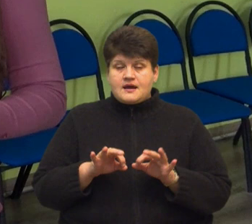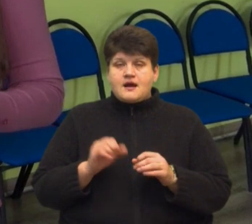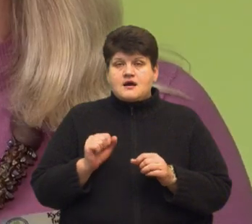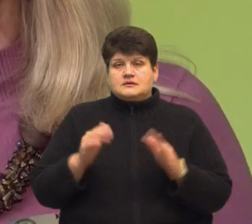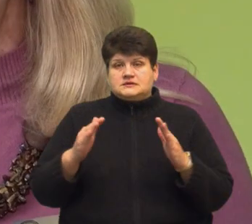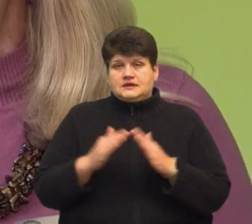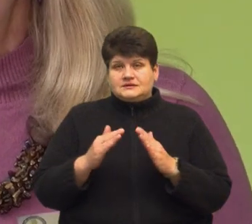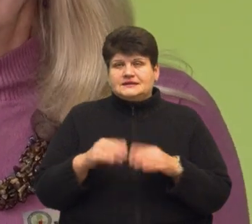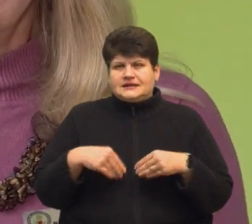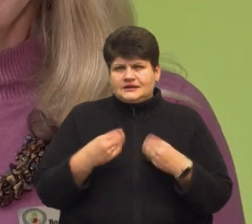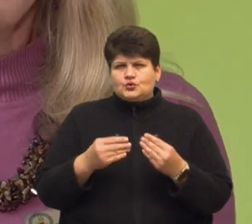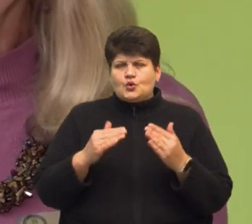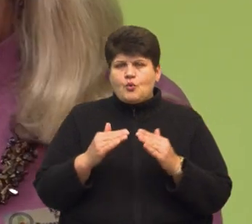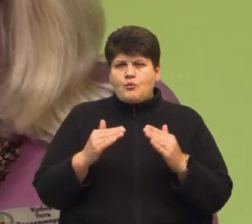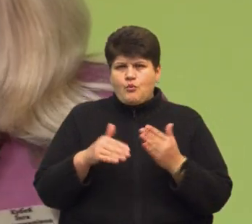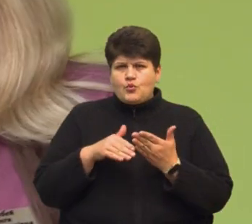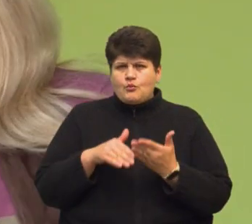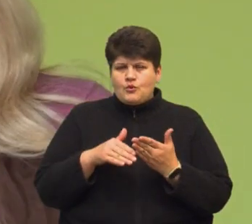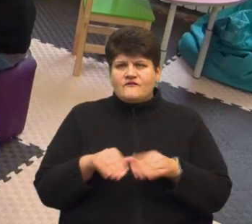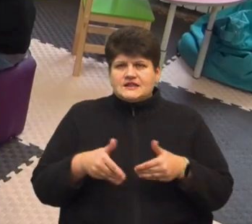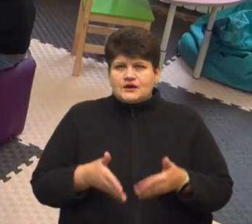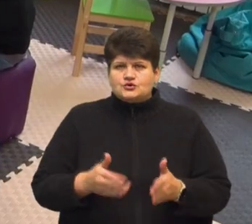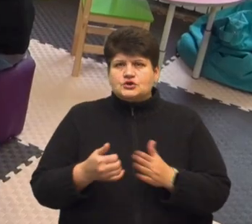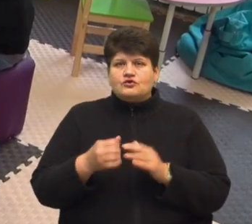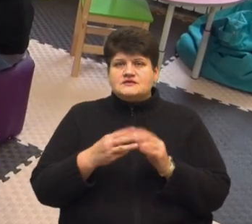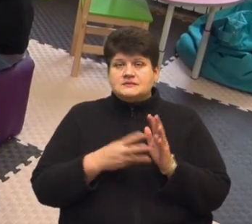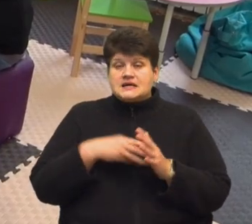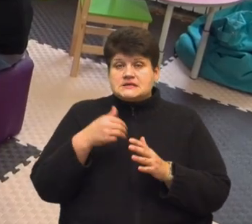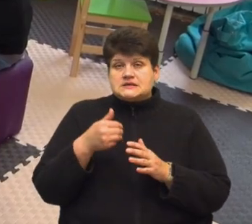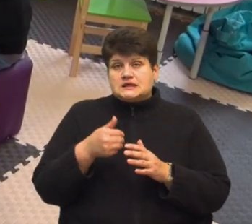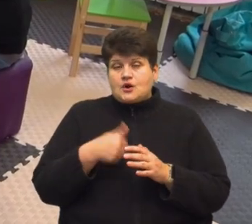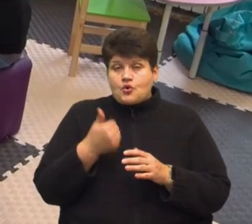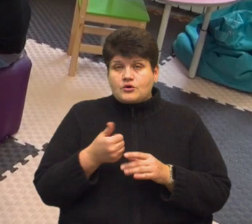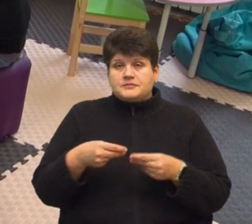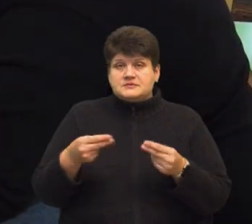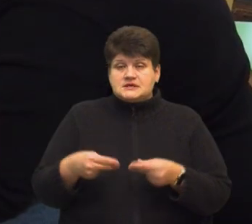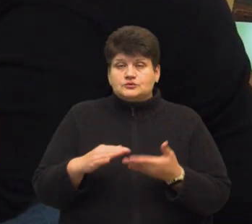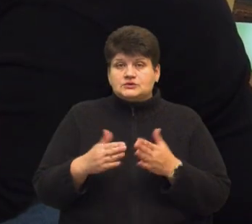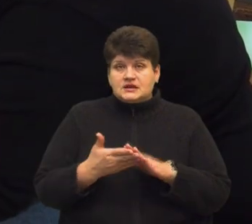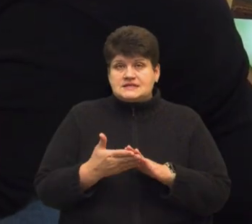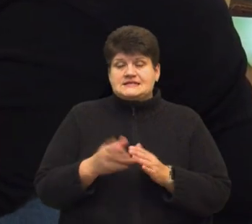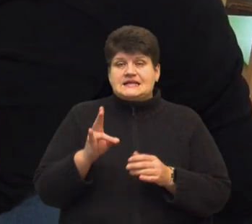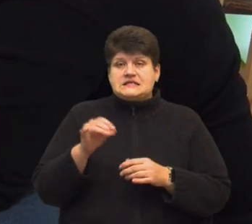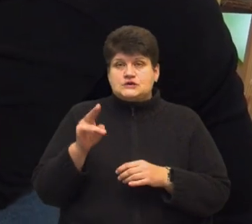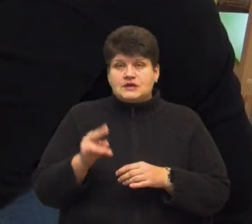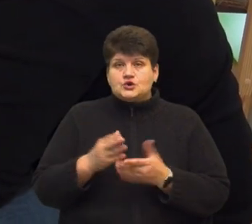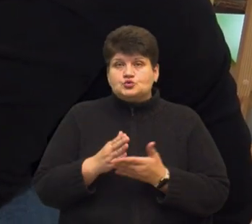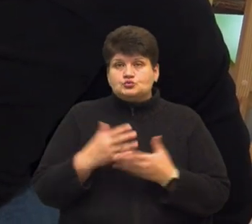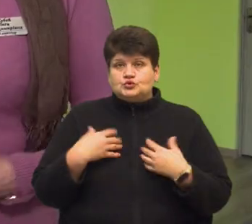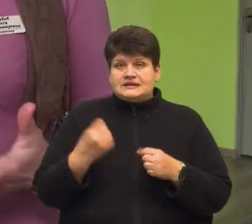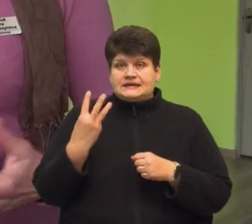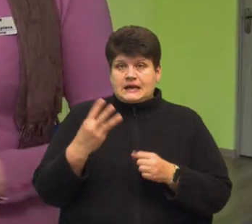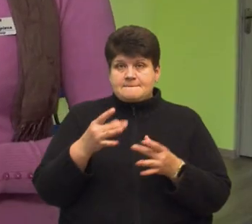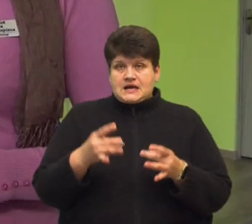допомогу дітям від народження до 18 років. У 2022 році вклали контракти з Національною службою здоров'я на три пакети послуг.